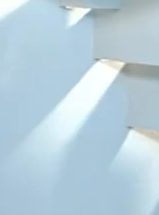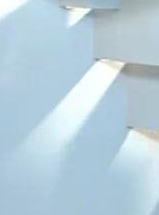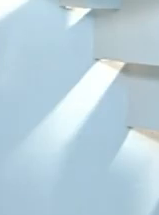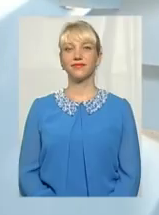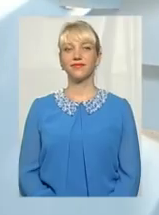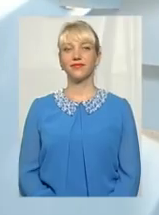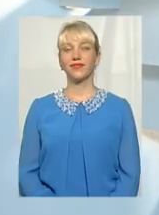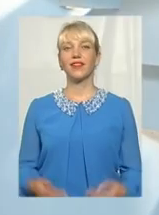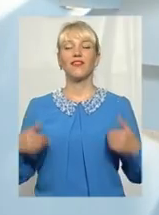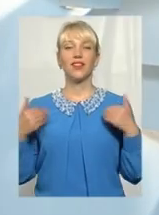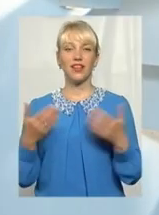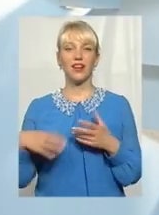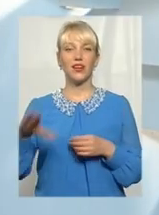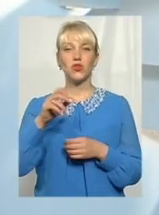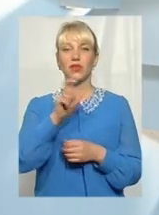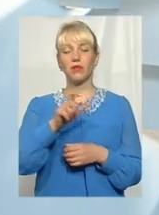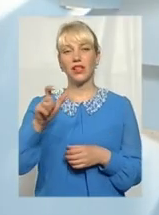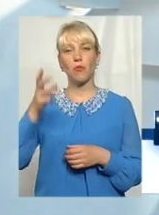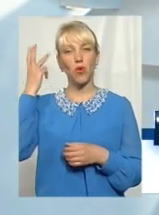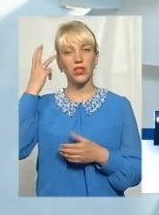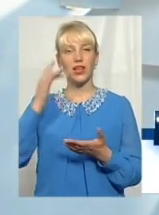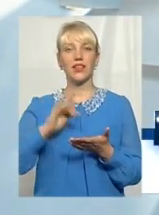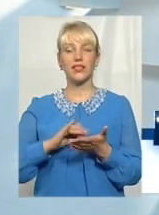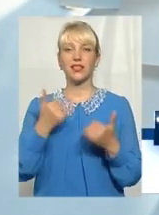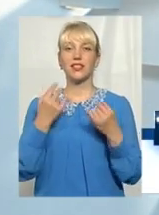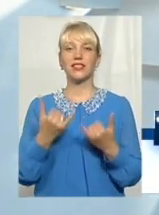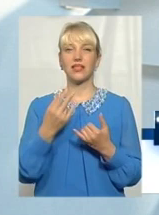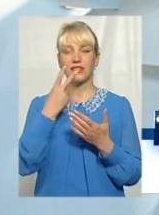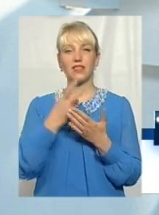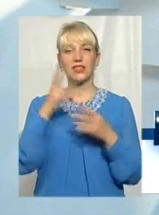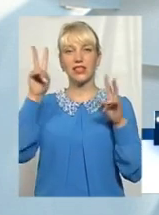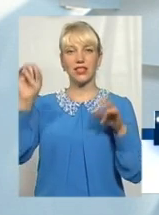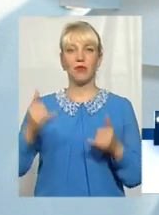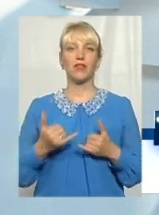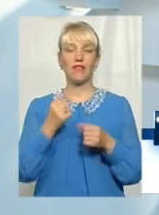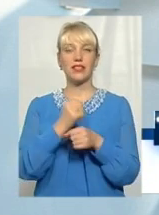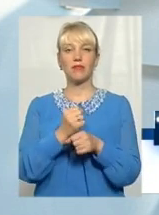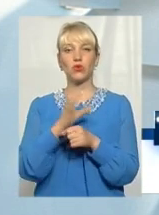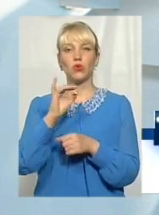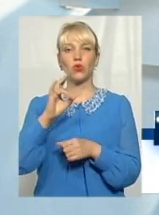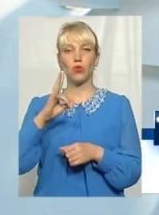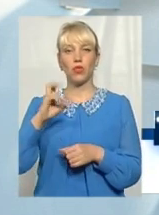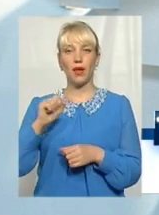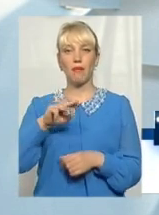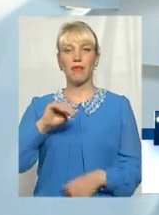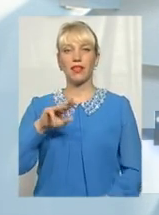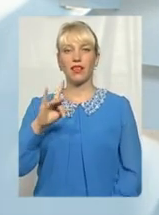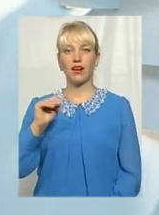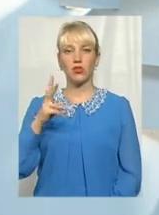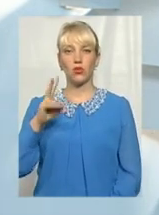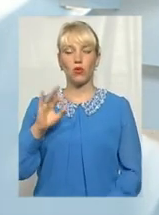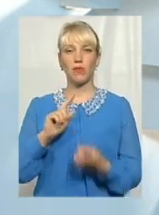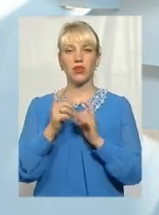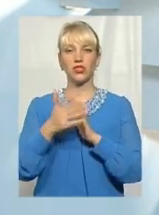Мої вітання усім телеглядачам Поділля Центр. ефірі тема. Сьогодні у студії працює ведуча юна Мітрашко, сурдопереклад Оксана Фіновська.